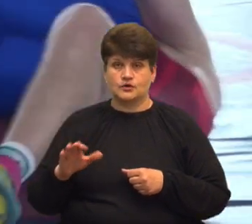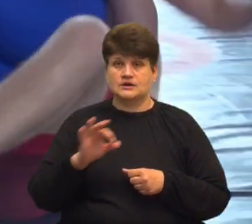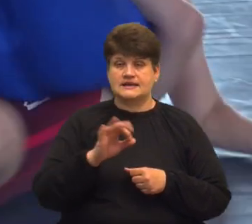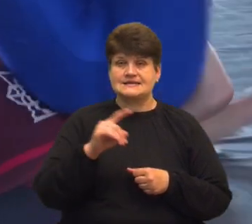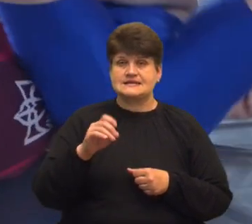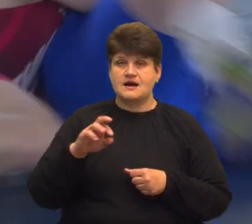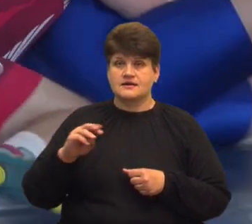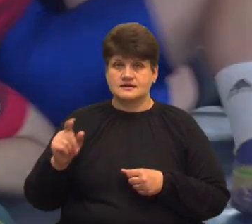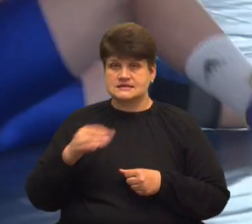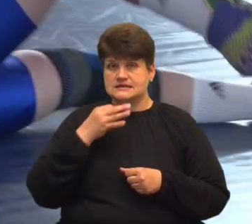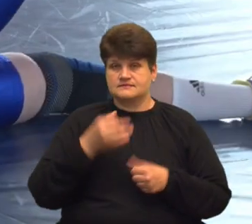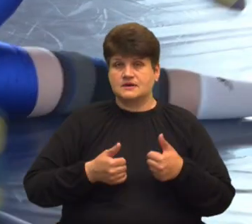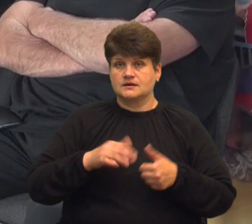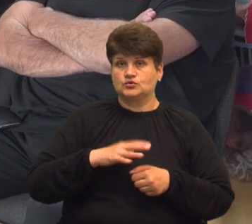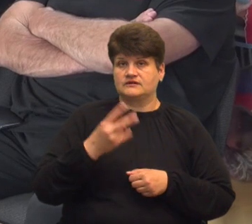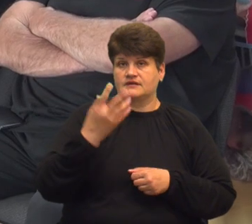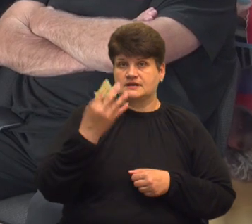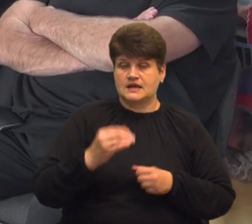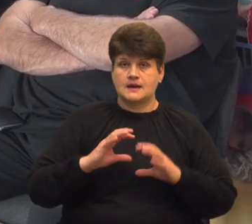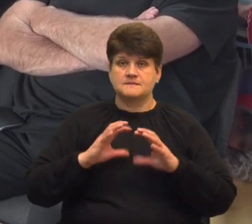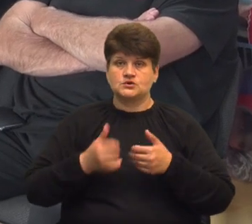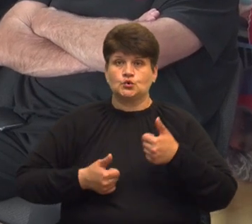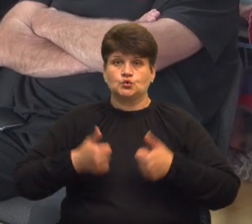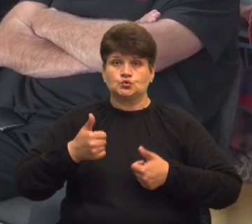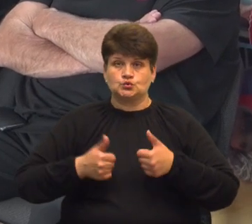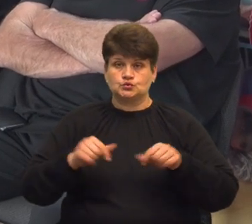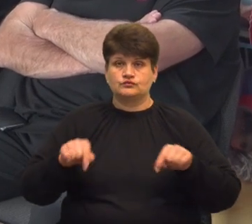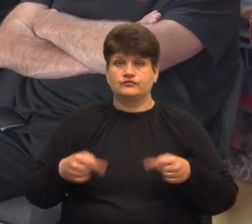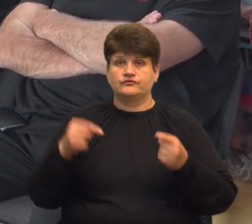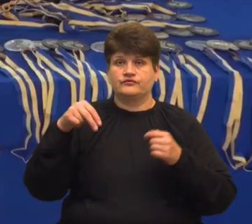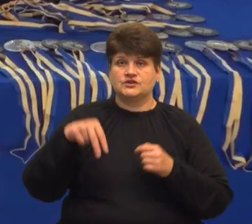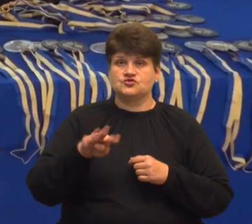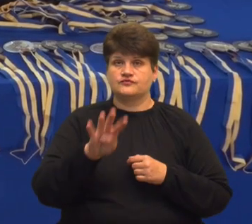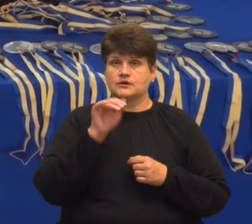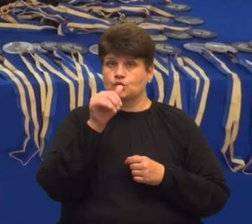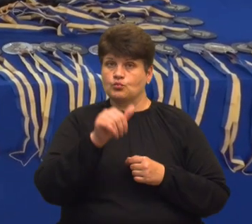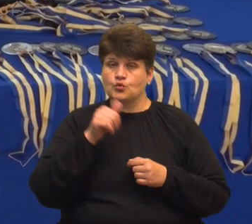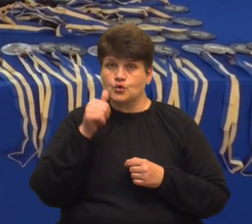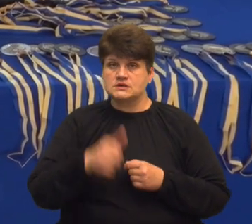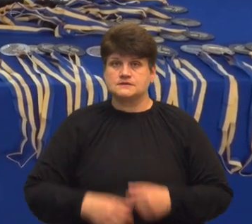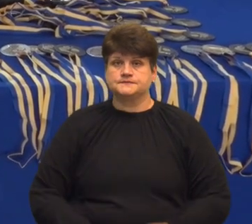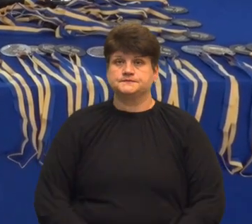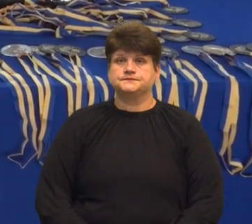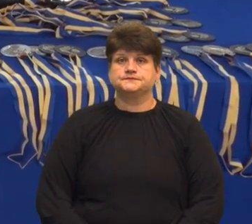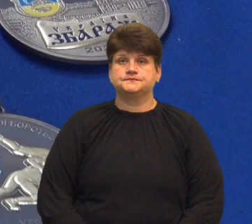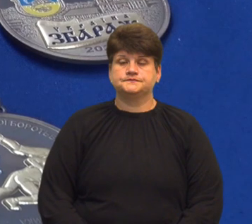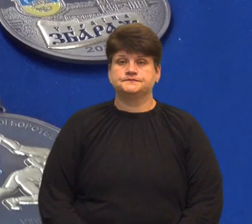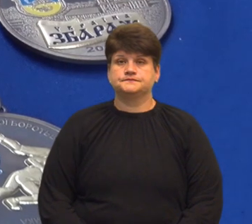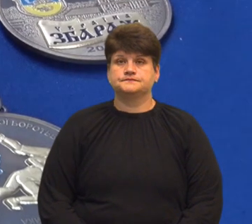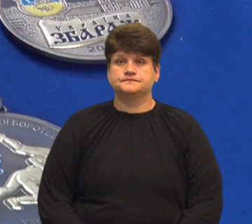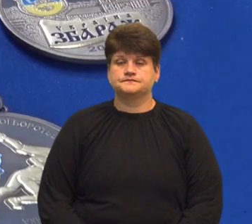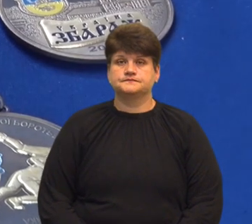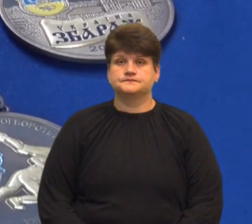змагання тривали два дні. Міжнародний турнір у Збаражі започаткували у 2004 році. Людмила Будькалець, Василь Панчук, Суспільне новини,